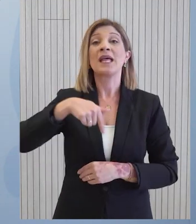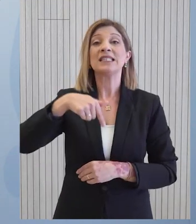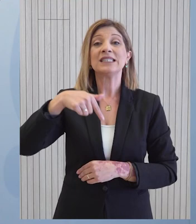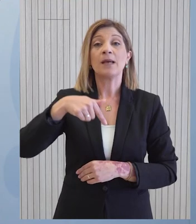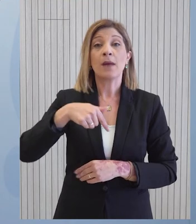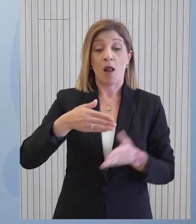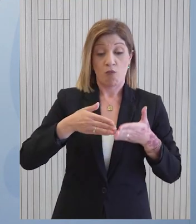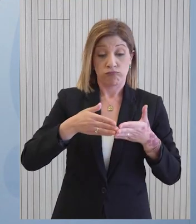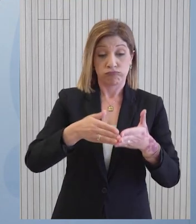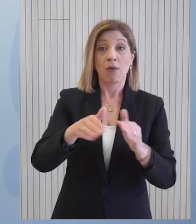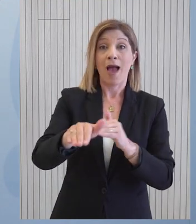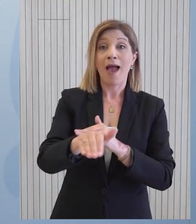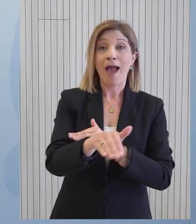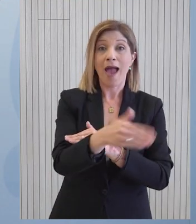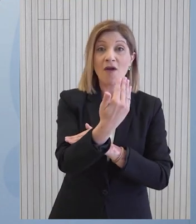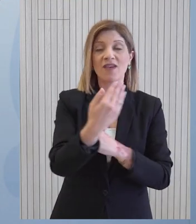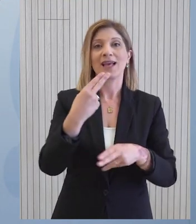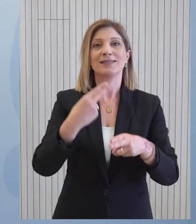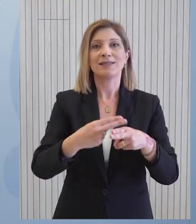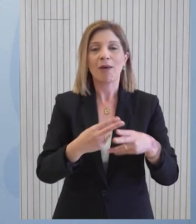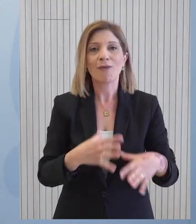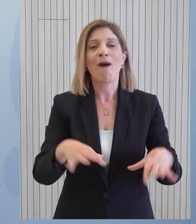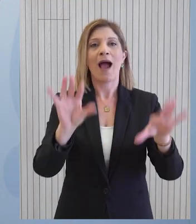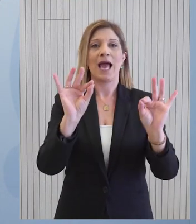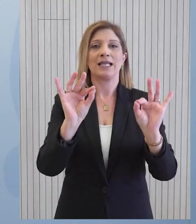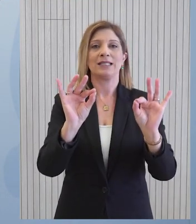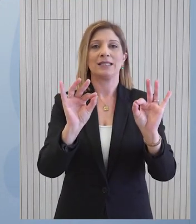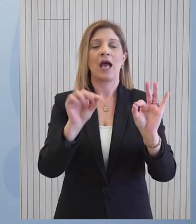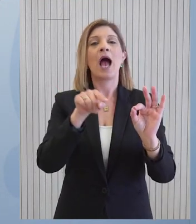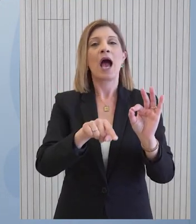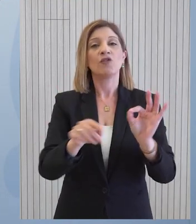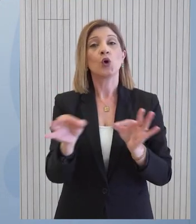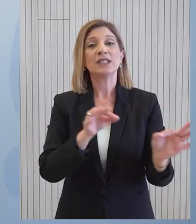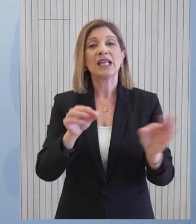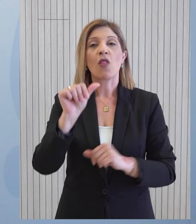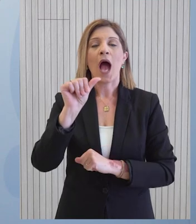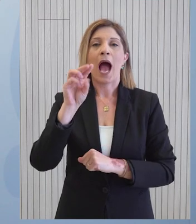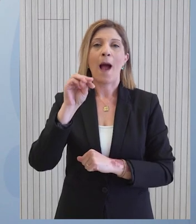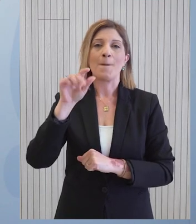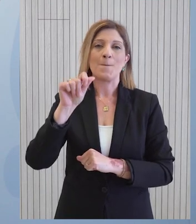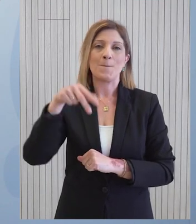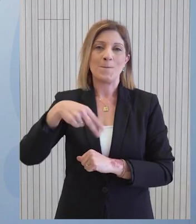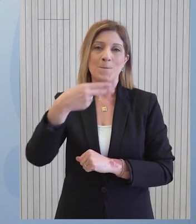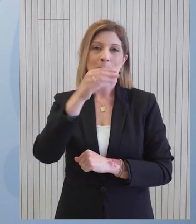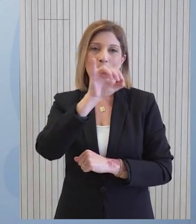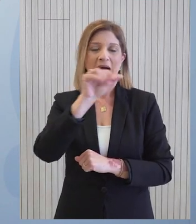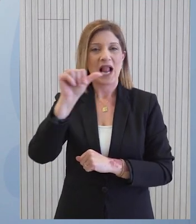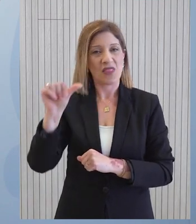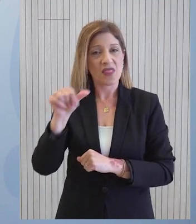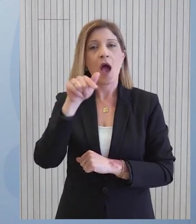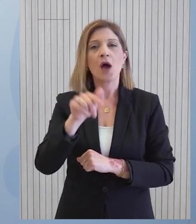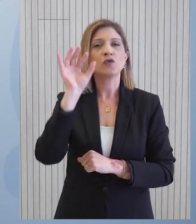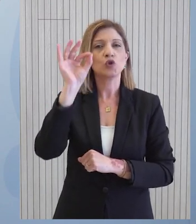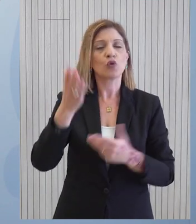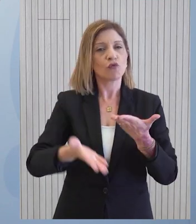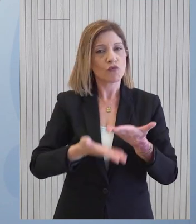πιλωτική απόπλους θέτει ουσιαστικά σε επιχειρησιακή ενεργοποίηση τους μηχανισμούς του σχεδίου Αμάλθια, που προπαρασκευαστικά θα διευκολύνει